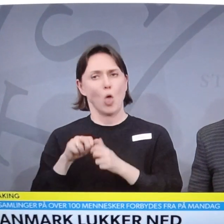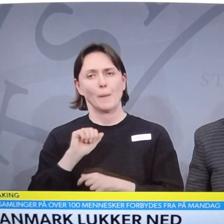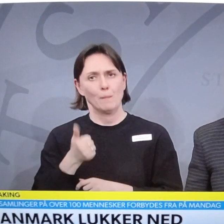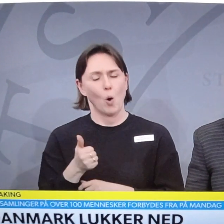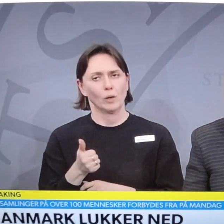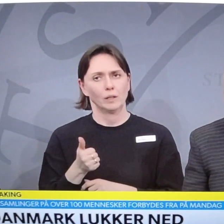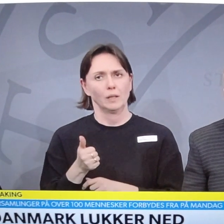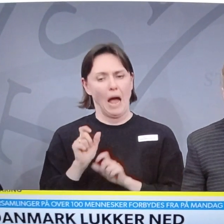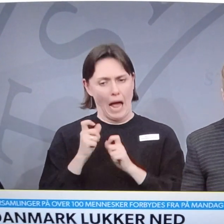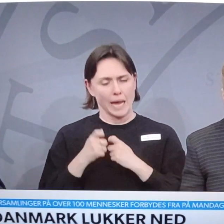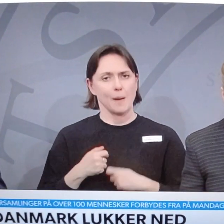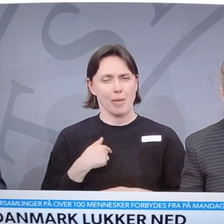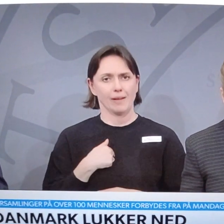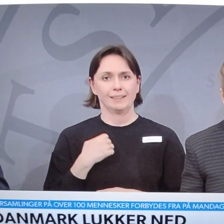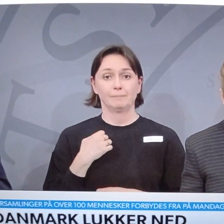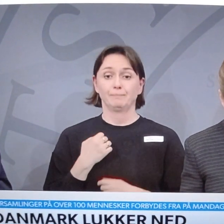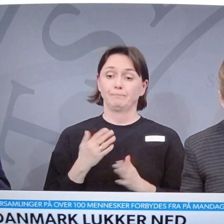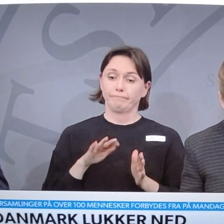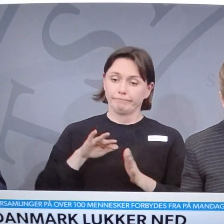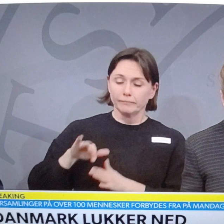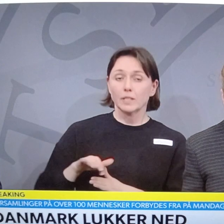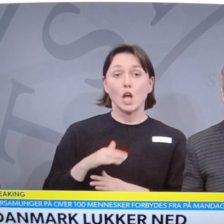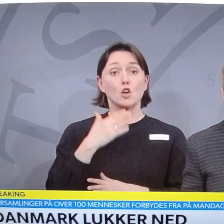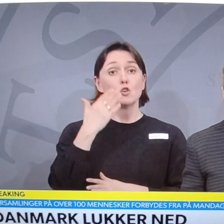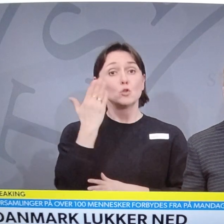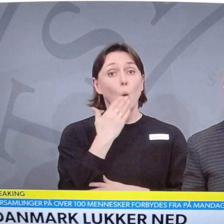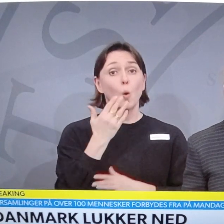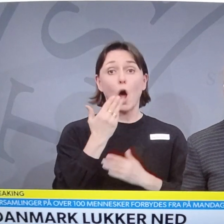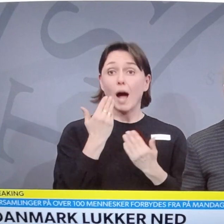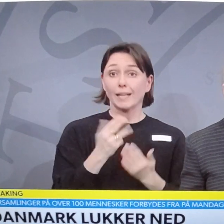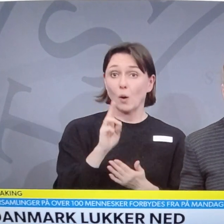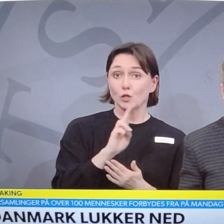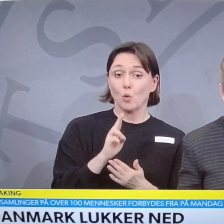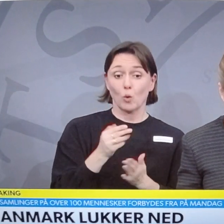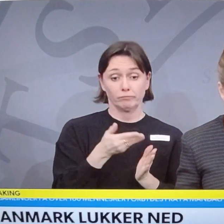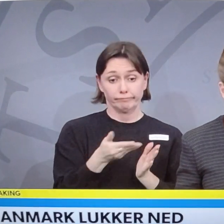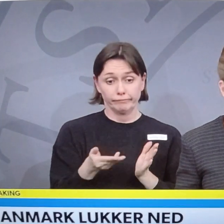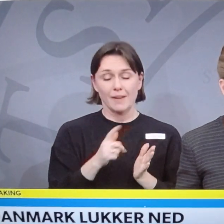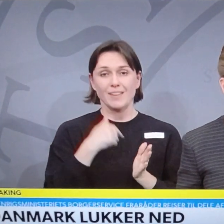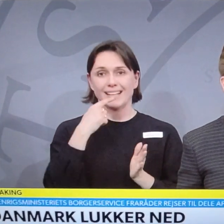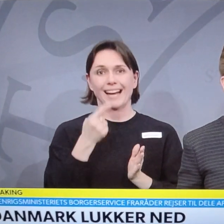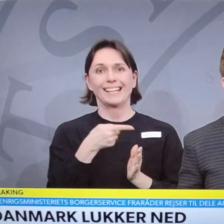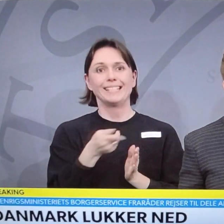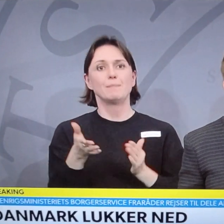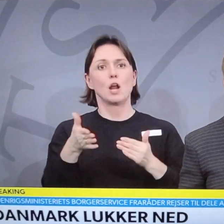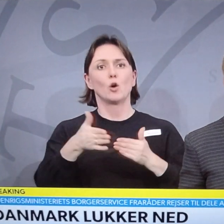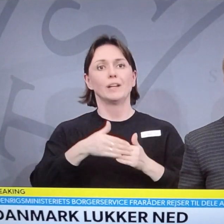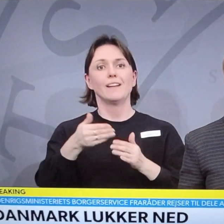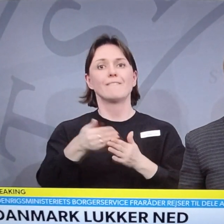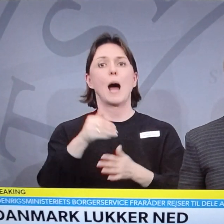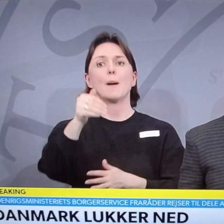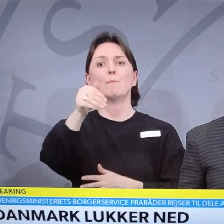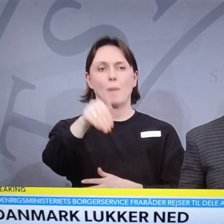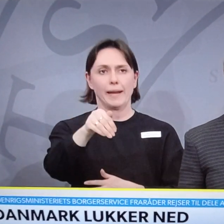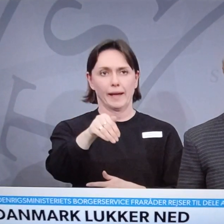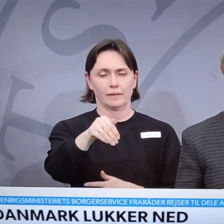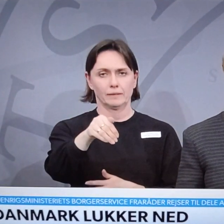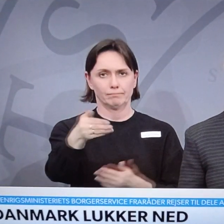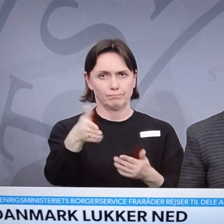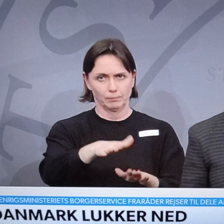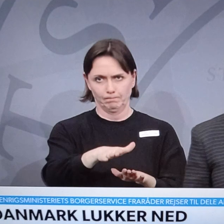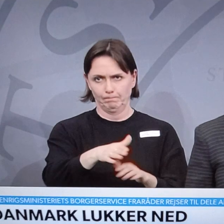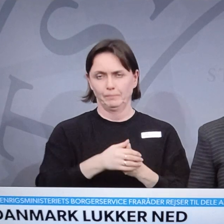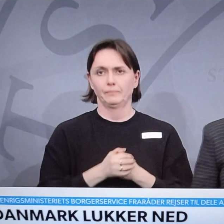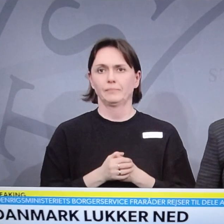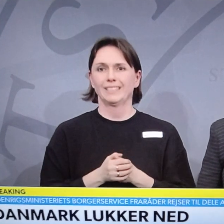For skoler og daginstitutioner, der har vi sagt, at de lukkes ned fra på mandag, fordi her